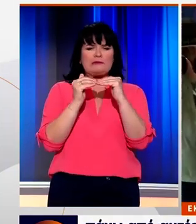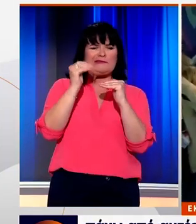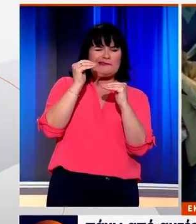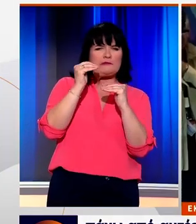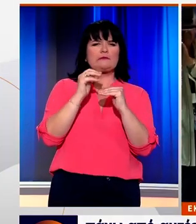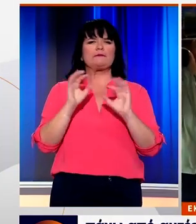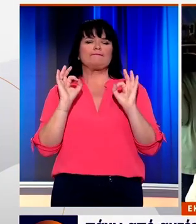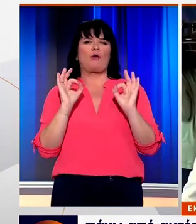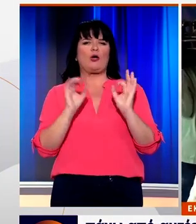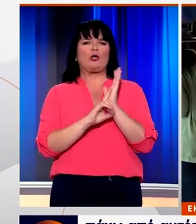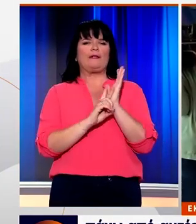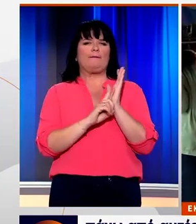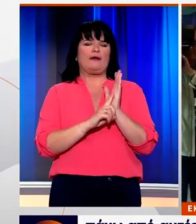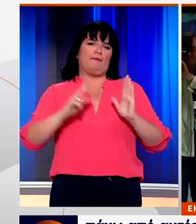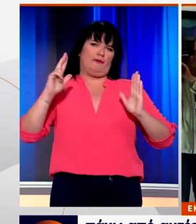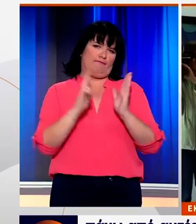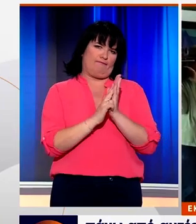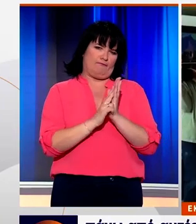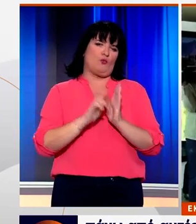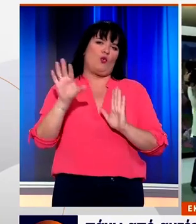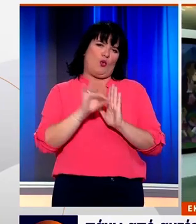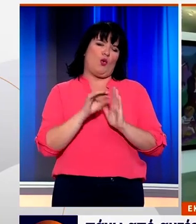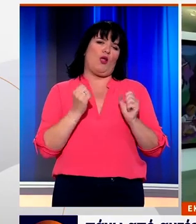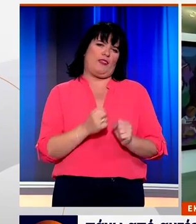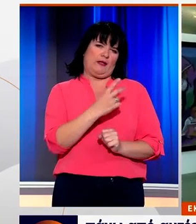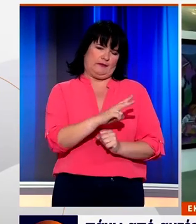από αυτές που απαιτούνταν για να επικυρωθεί ο διορισμός της.